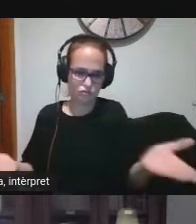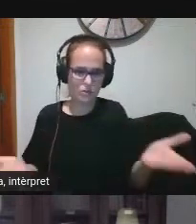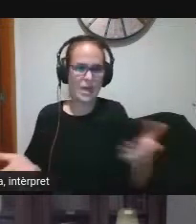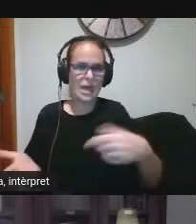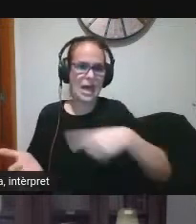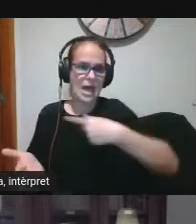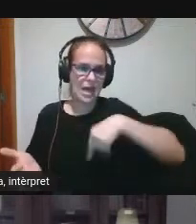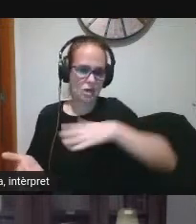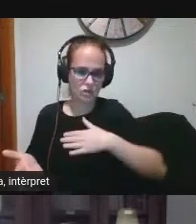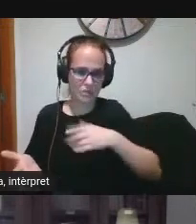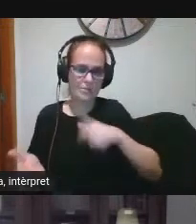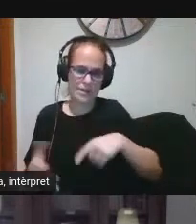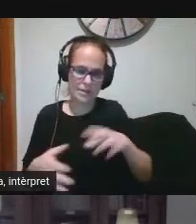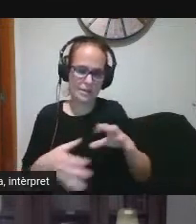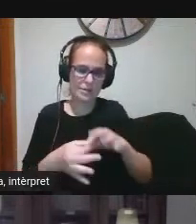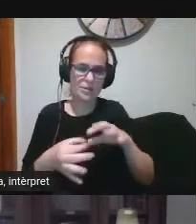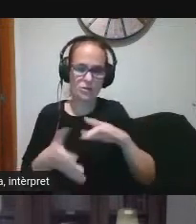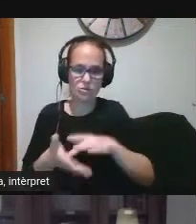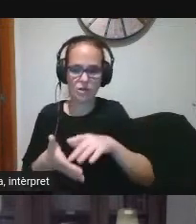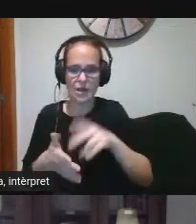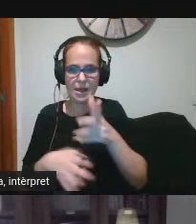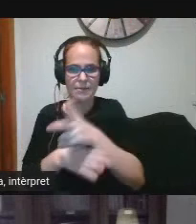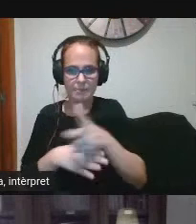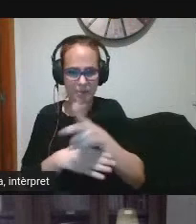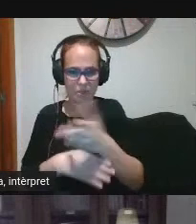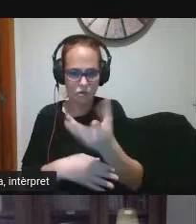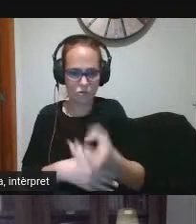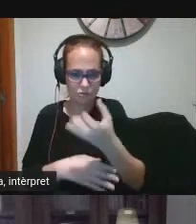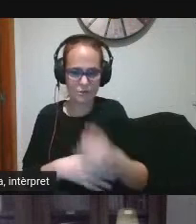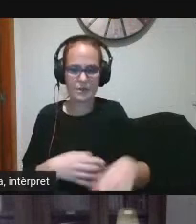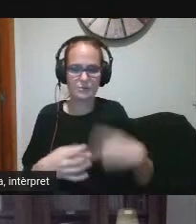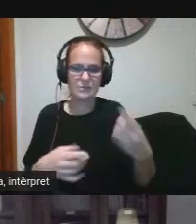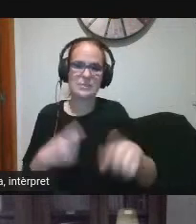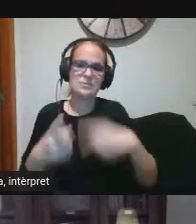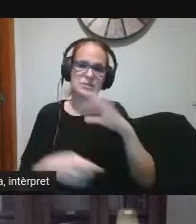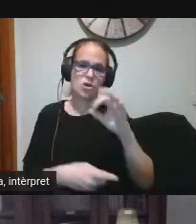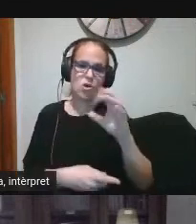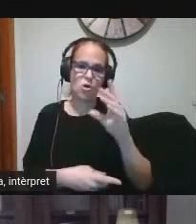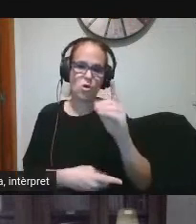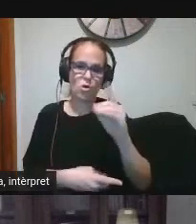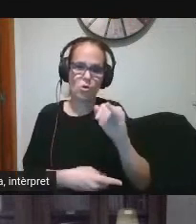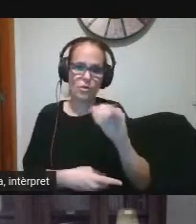pengeu a Odissea quan tingueu l'enllaç del vídeo i el pengeu a Odissea així a Odissea ens queden